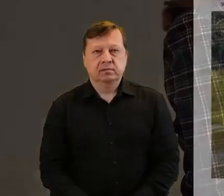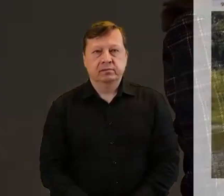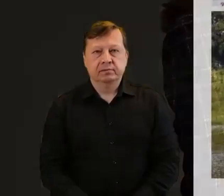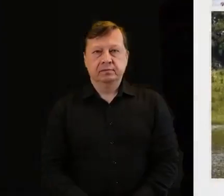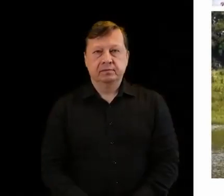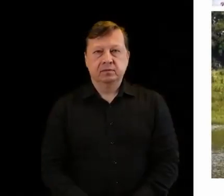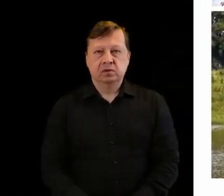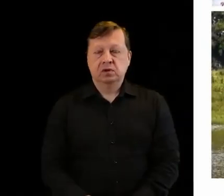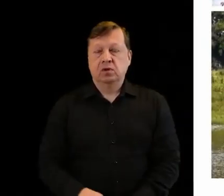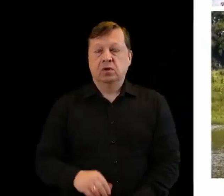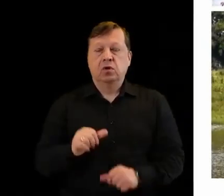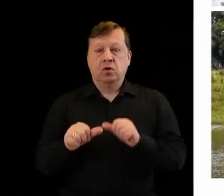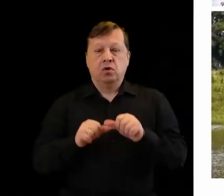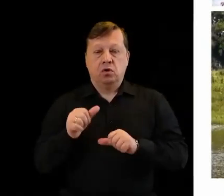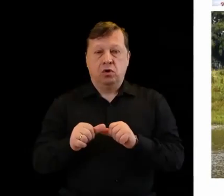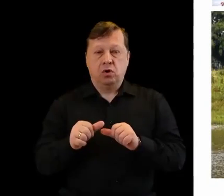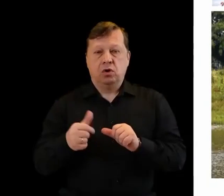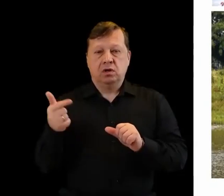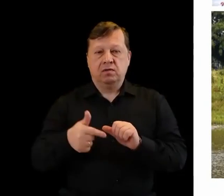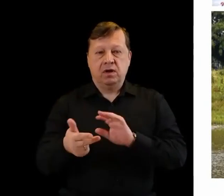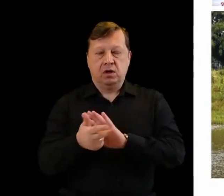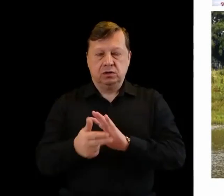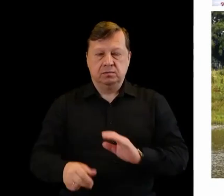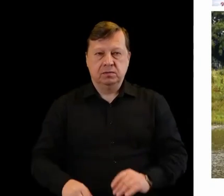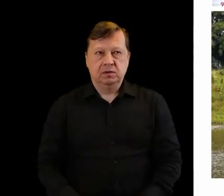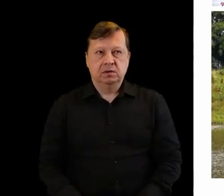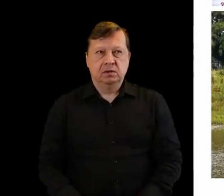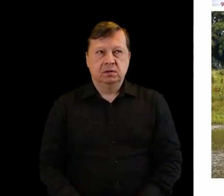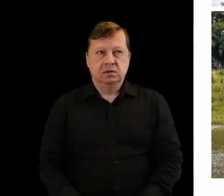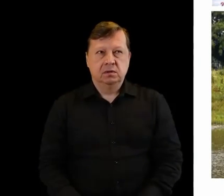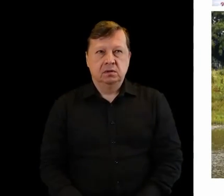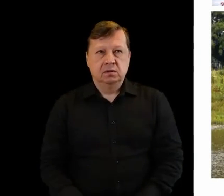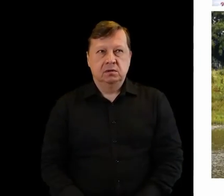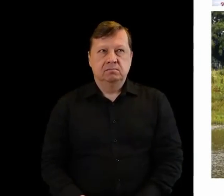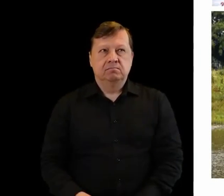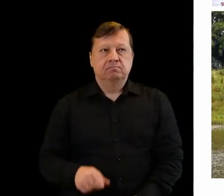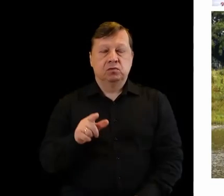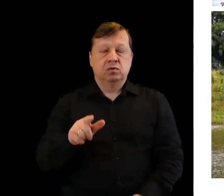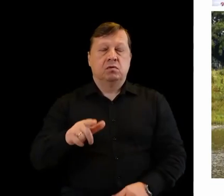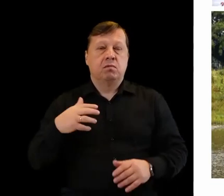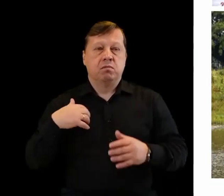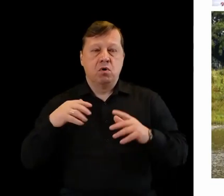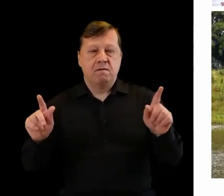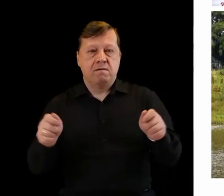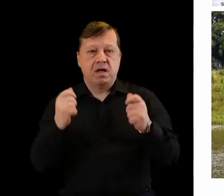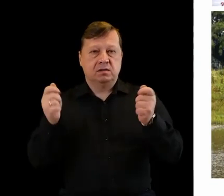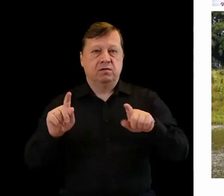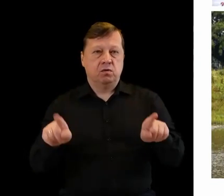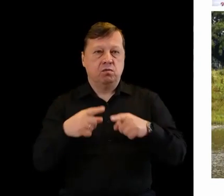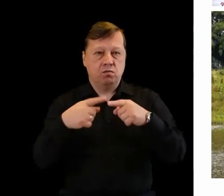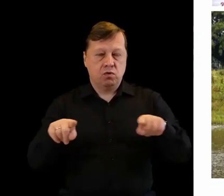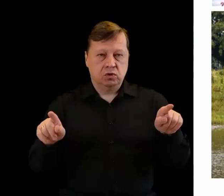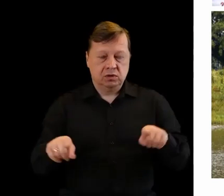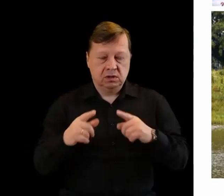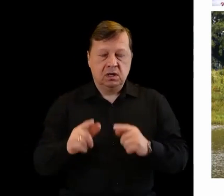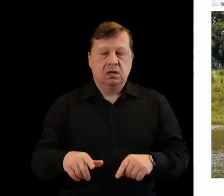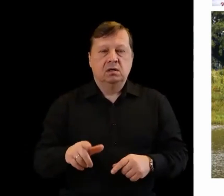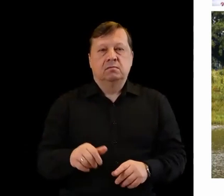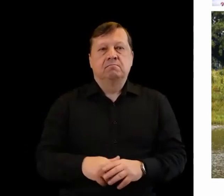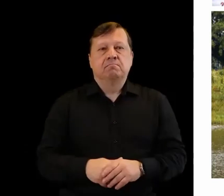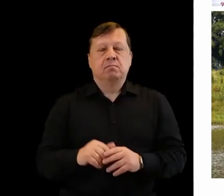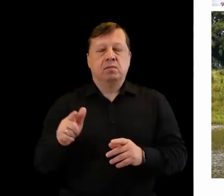Rok 2018 to również Wielka Gala Kawaleryjska i Festiwal Muzyki Bitewnej.